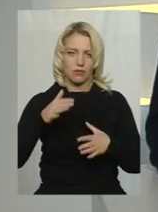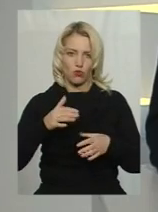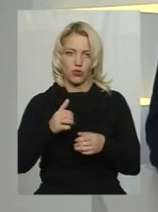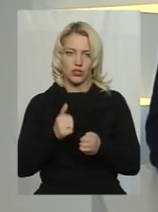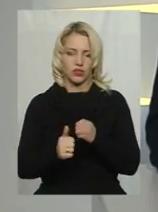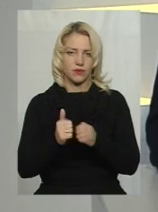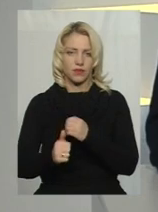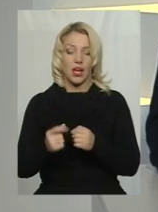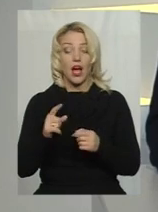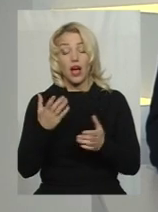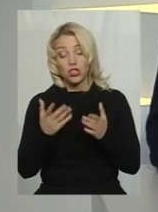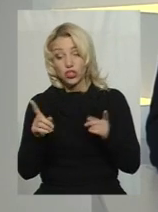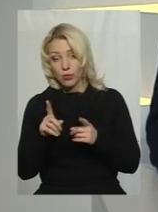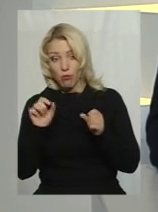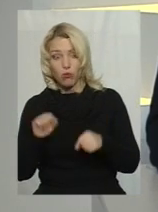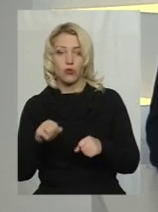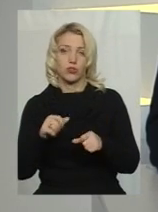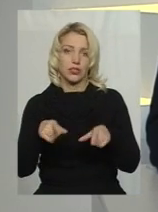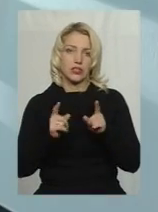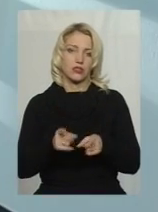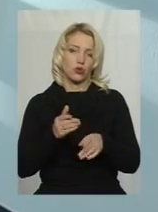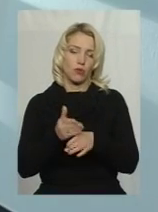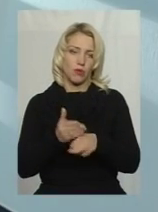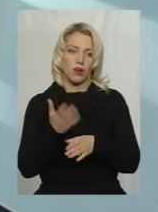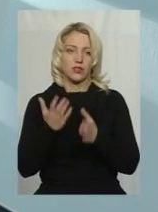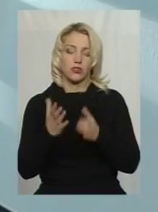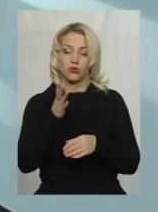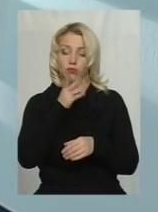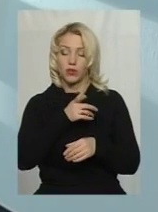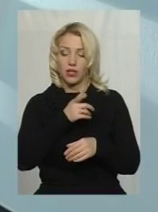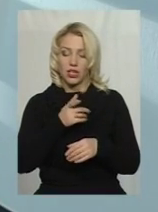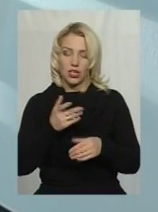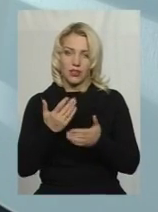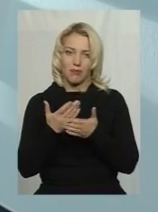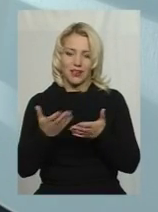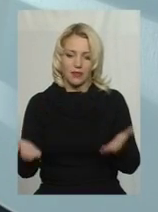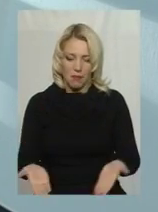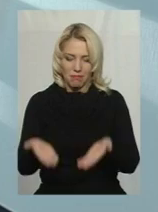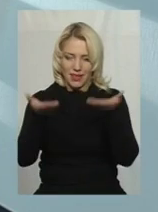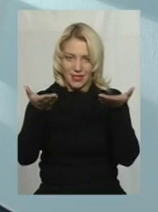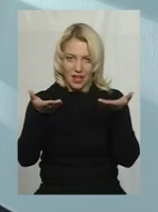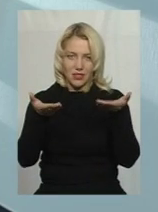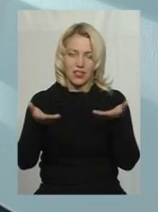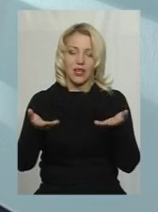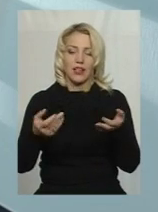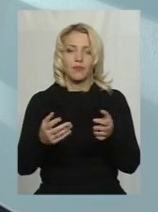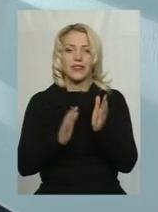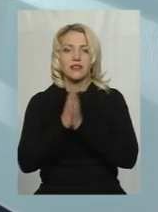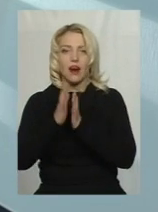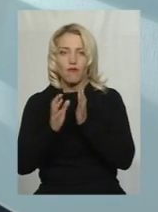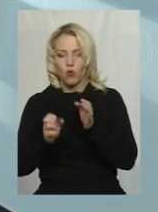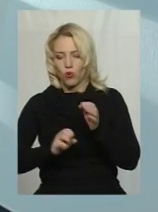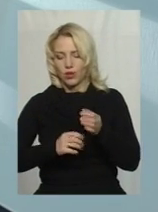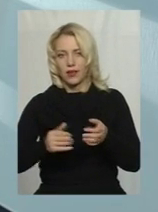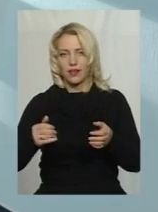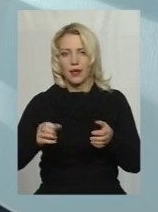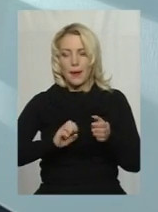Ще можуть, вони дійсно допомагають. Коли прийде час, якби, піднімати траву і підсипати крих, то вони зобов'язані це зробити. То це все